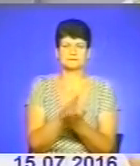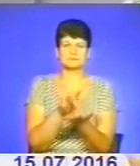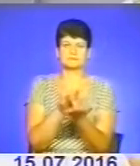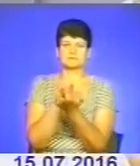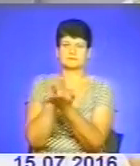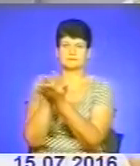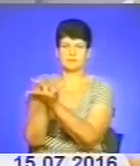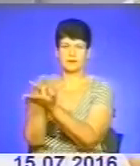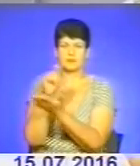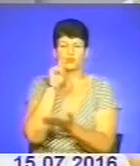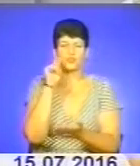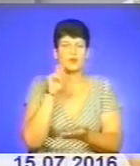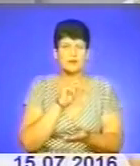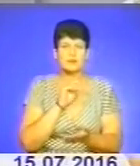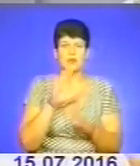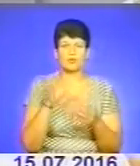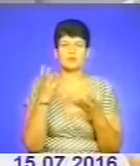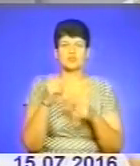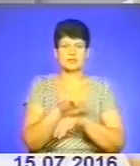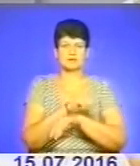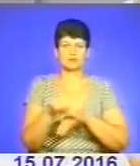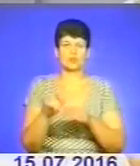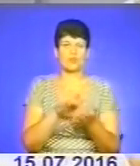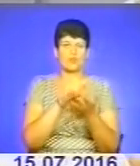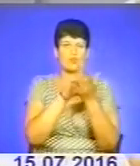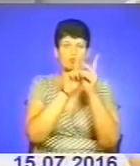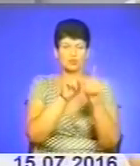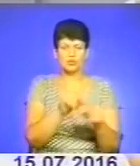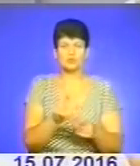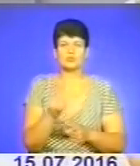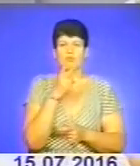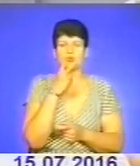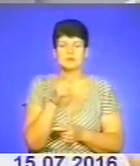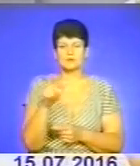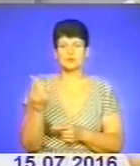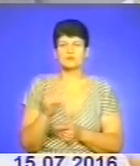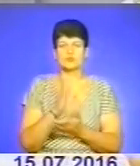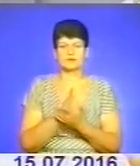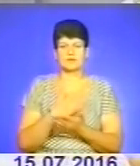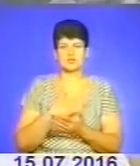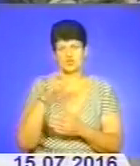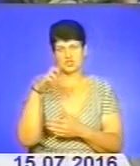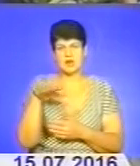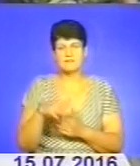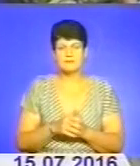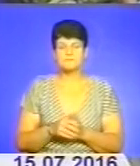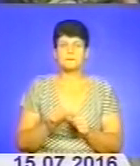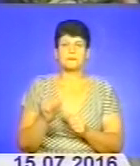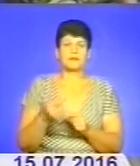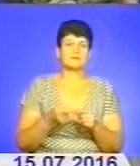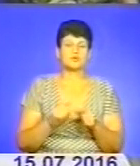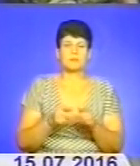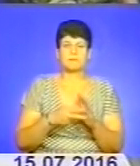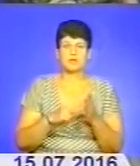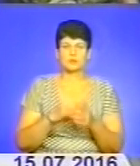Україні, а потім ще й за кордоном, для того, щоб показати людям, що відбувається в нашій державі. Крім цього, ми плануємо зробити